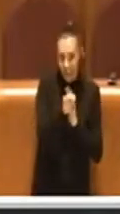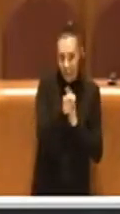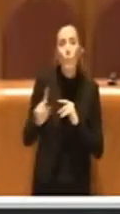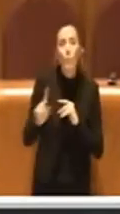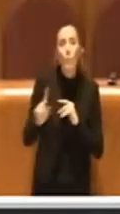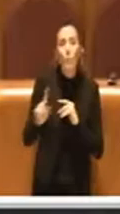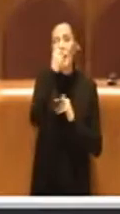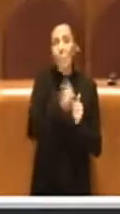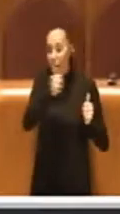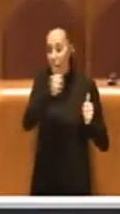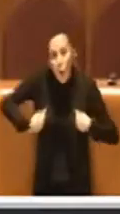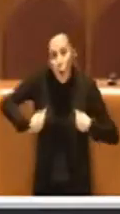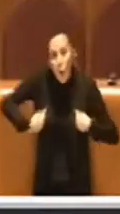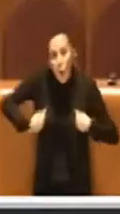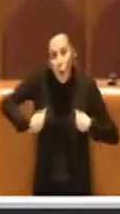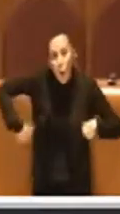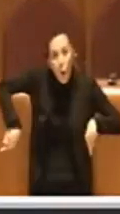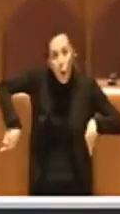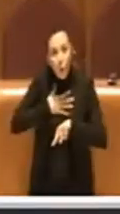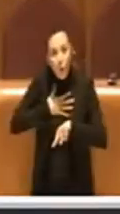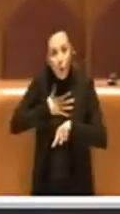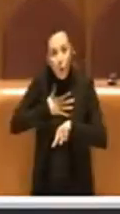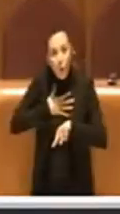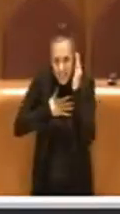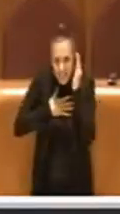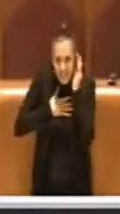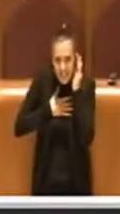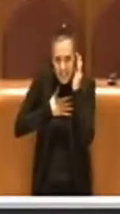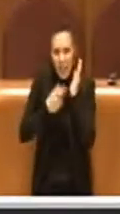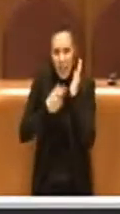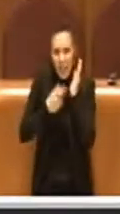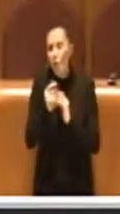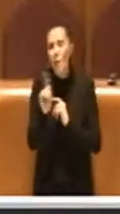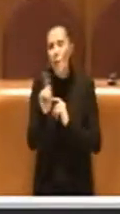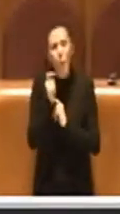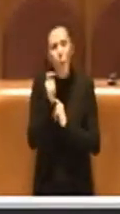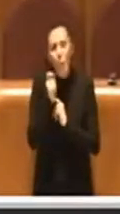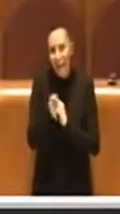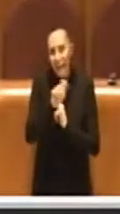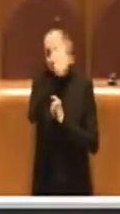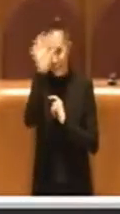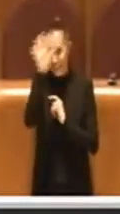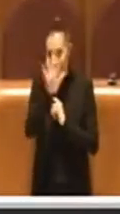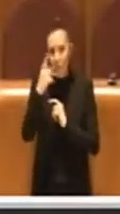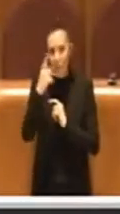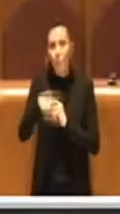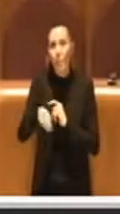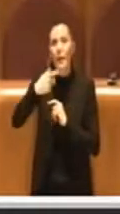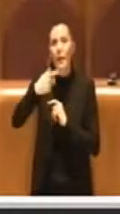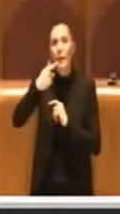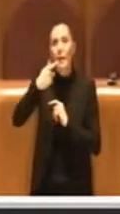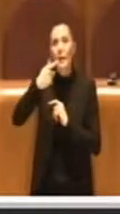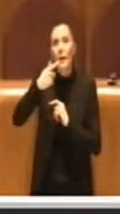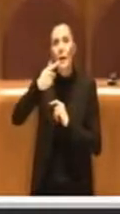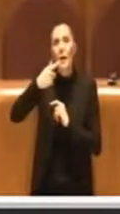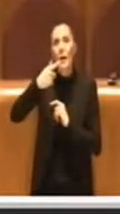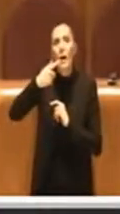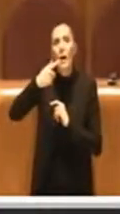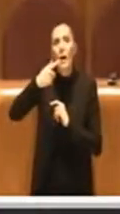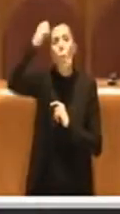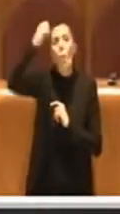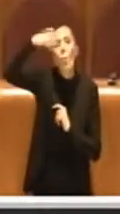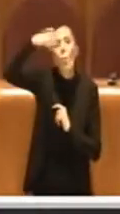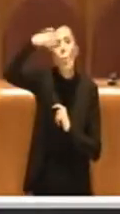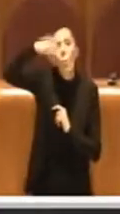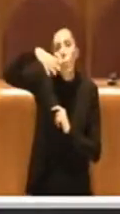questa consigliatura, approviamo un debito fuori di bilancio relativo a fatture insolute, quindi non pagate, per esempio, per utenze elettriche. Cracea, Energia e S